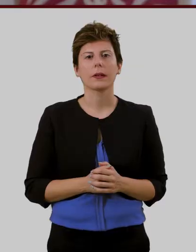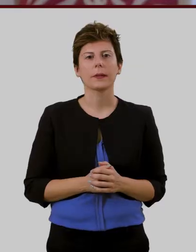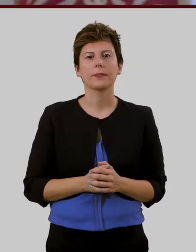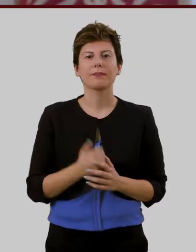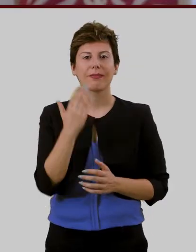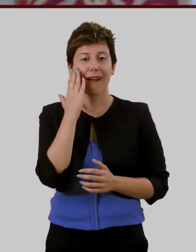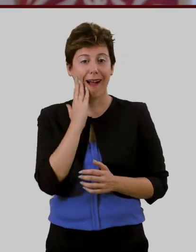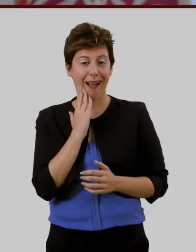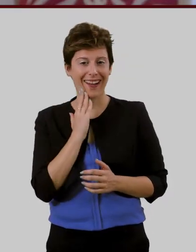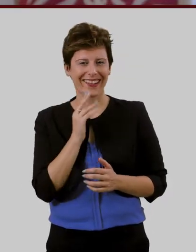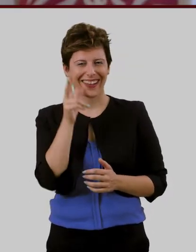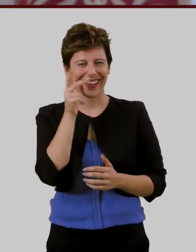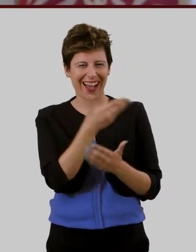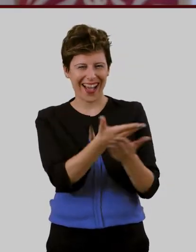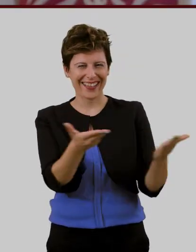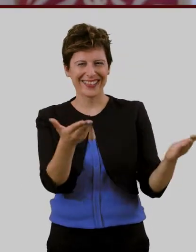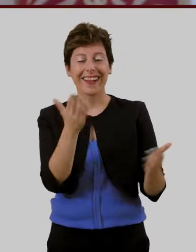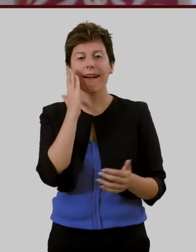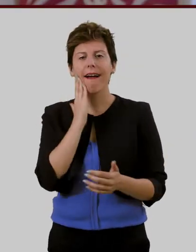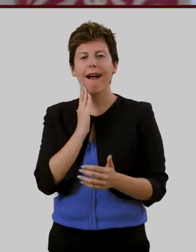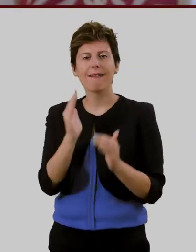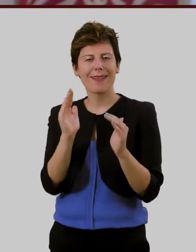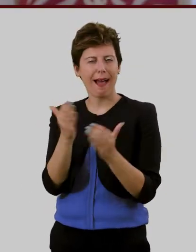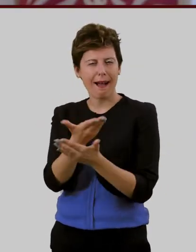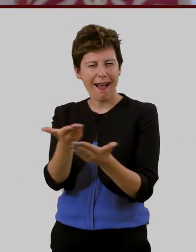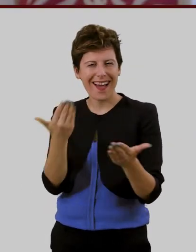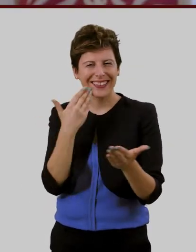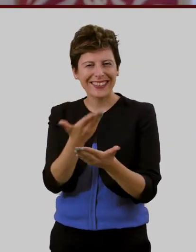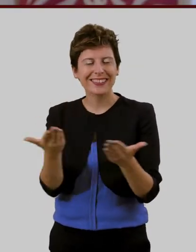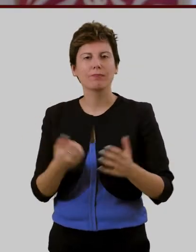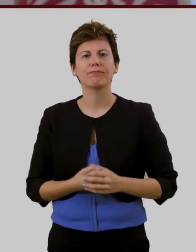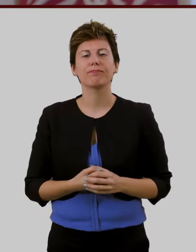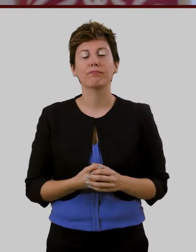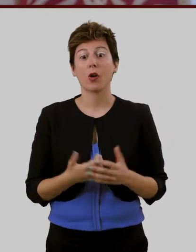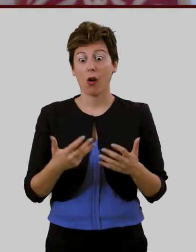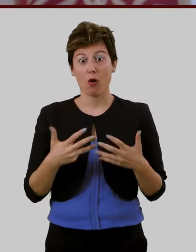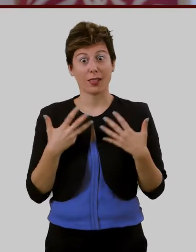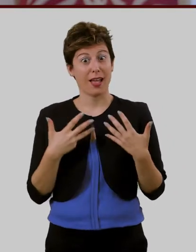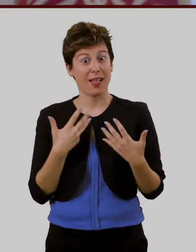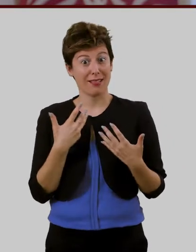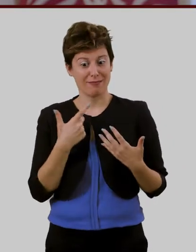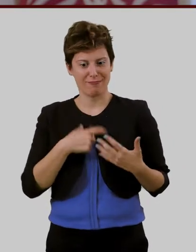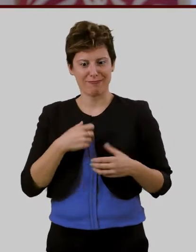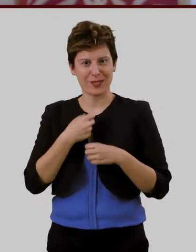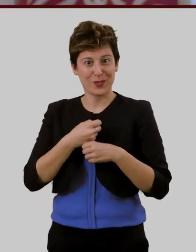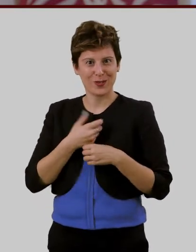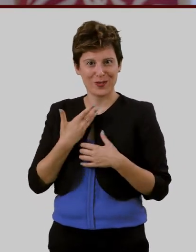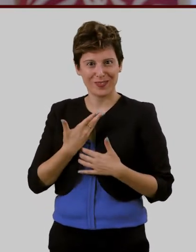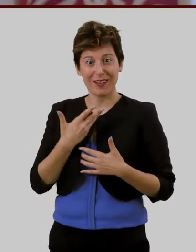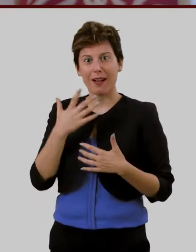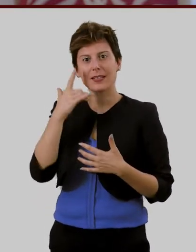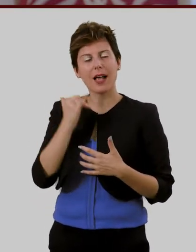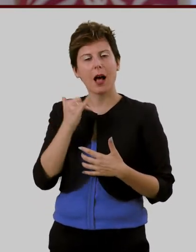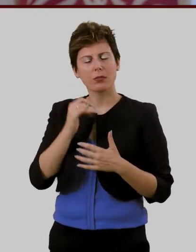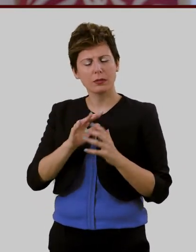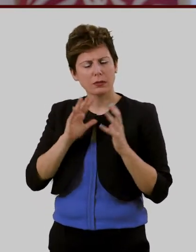cari ragazze e cari ragazzi sono davvero lieta di darvi il benvenuto a nome mio personale di tutta la comunità sapienza